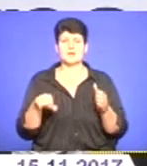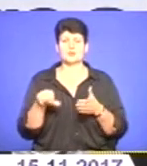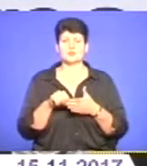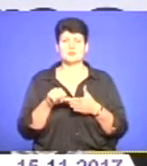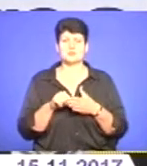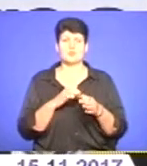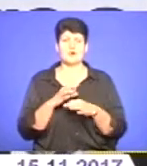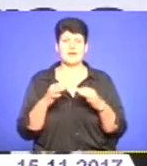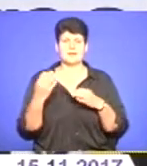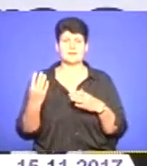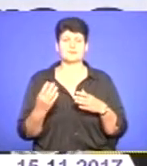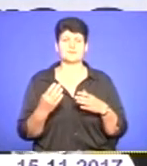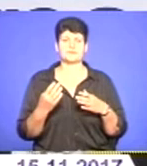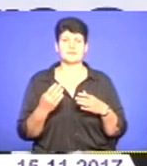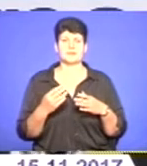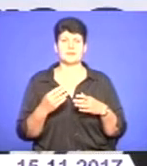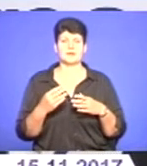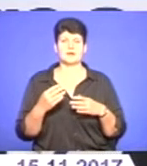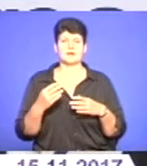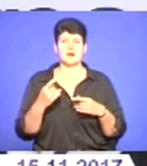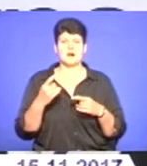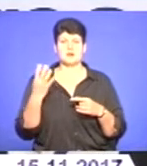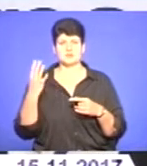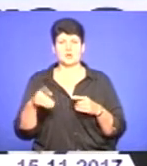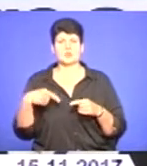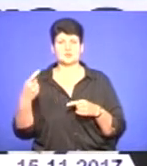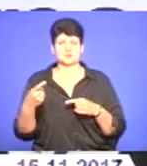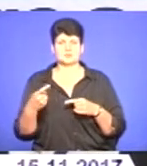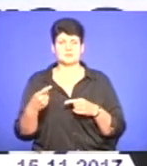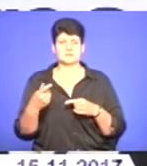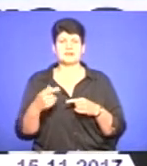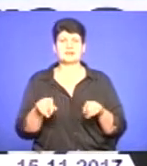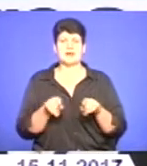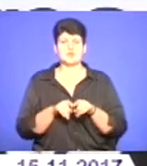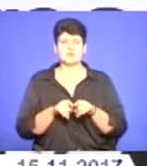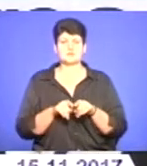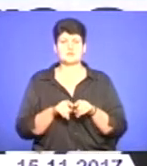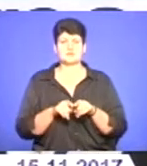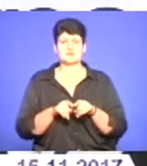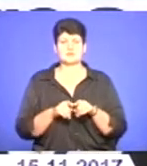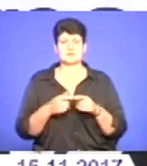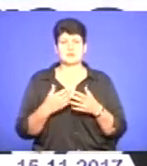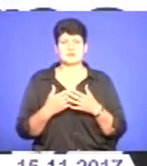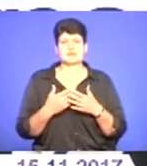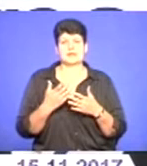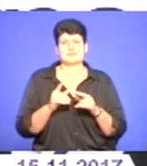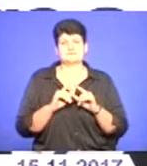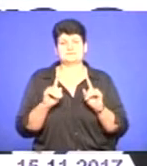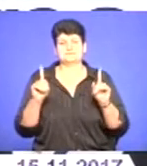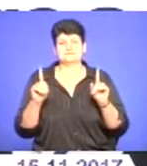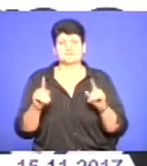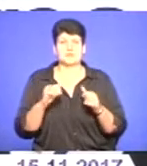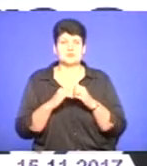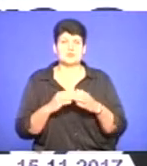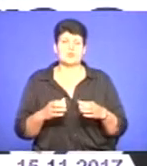проєктному менеджменті і 4 з яких у наступному напрямку. Також наша стилістика є дуже особливою, і